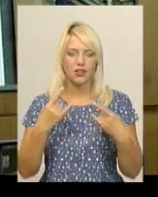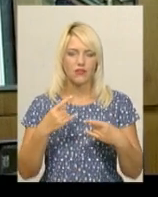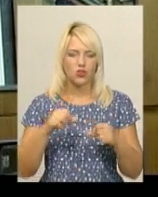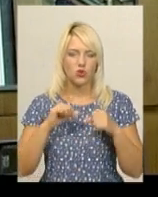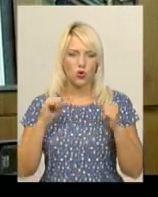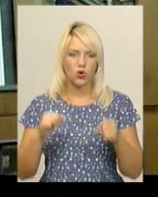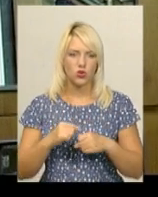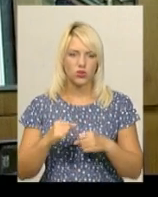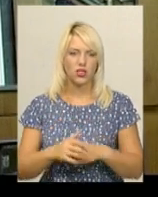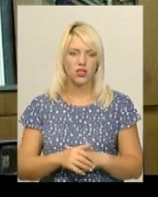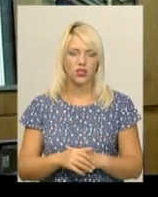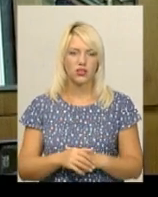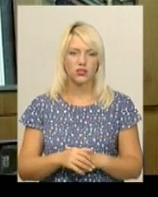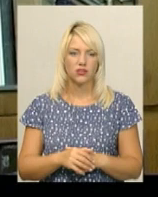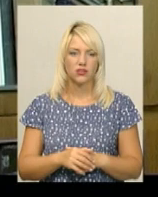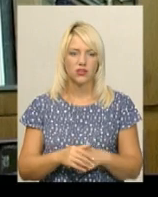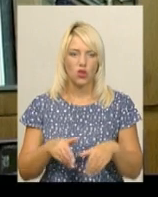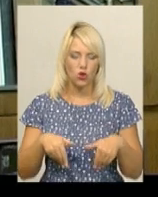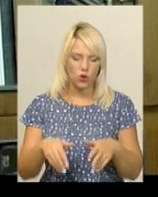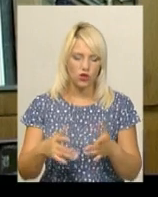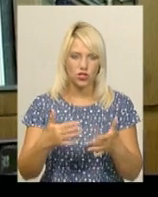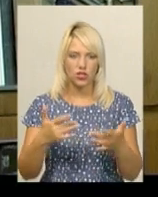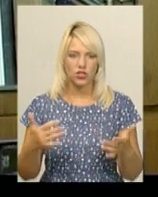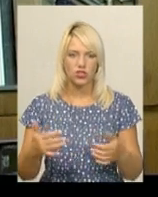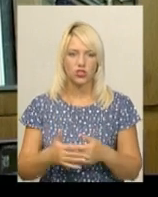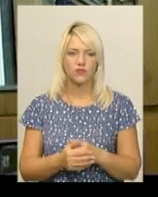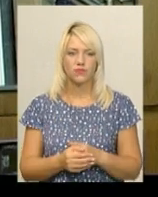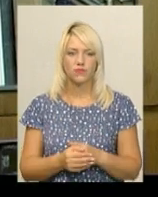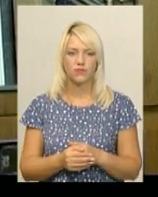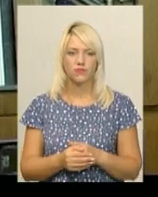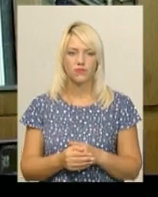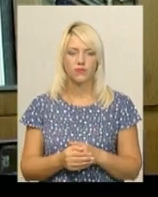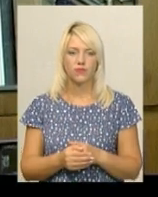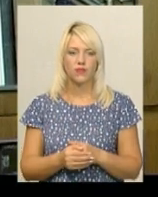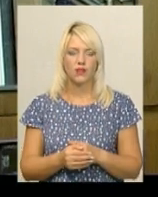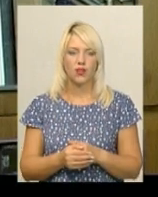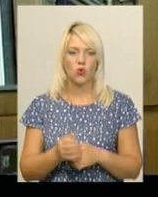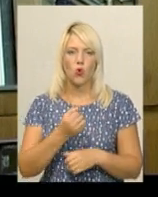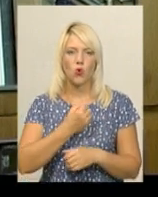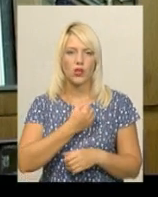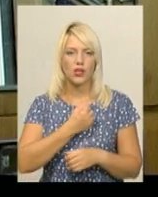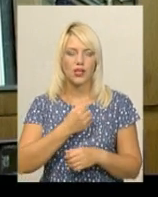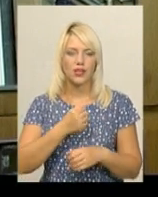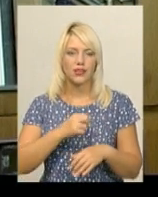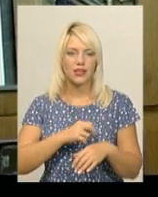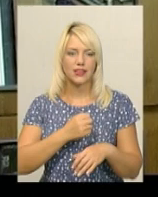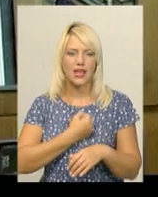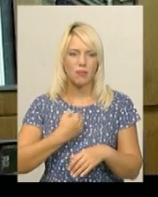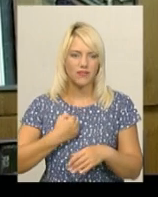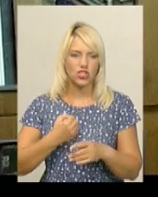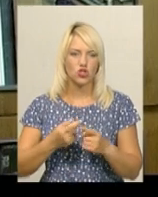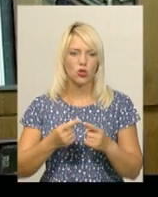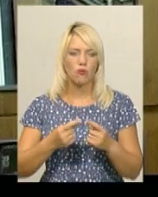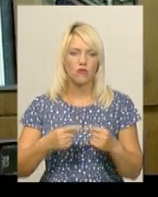відповідне доріжки, все інше, килимові. В терапевтичному відділенні це палати на